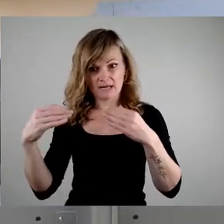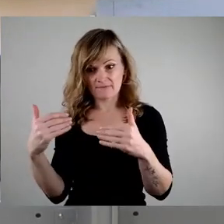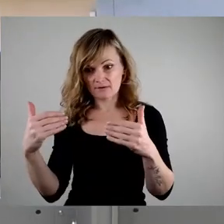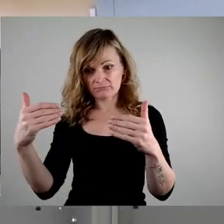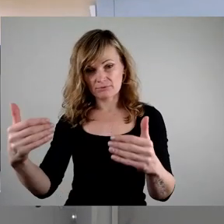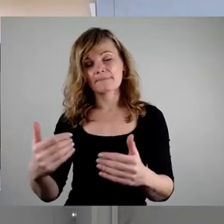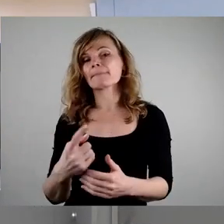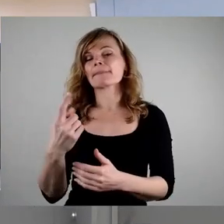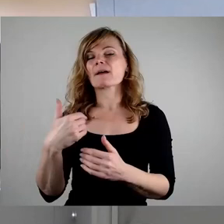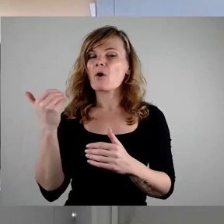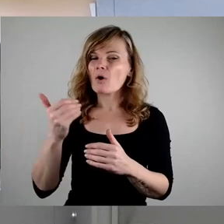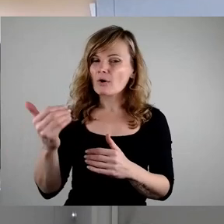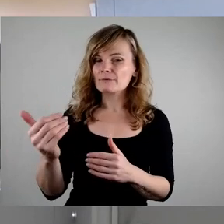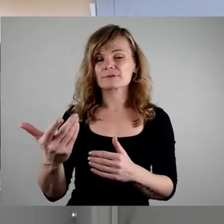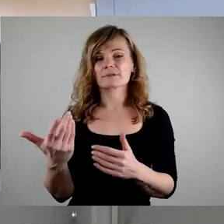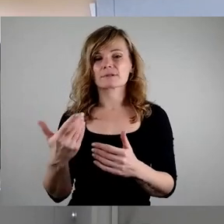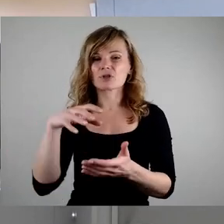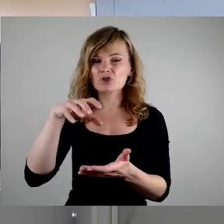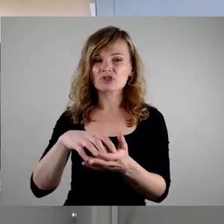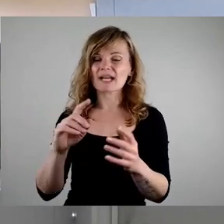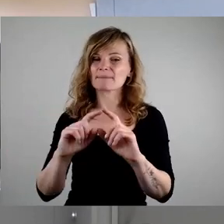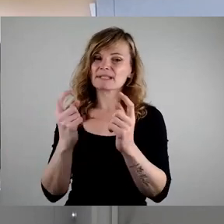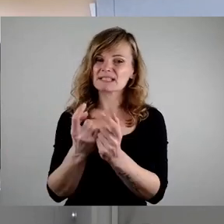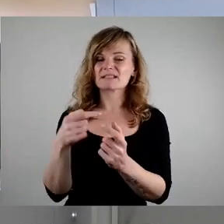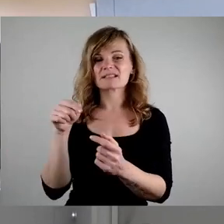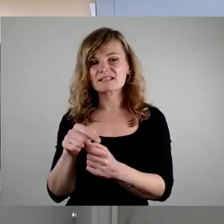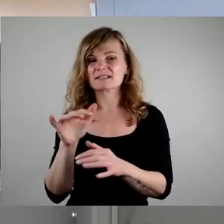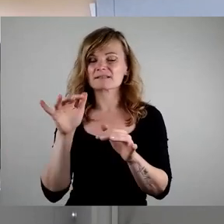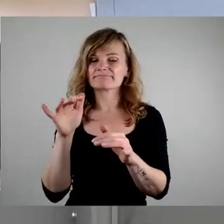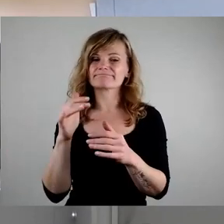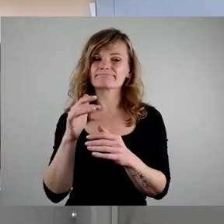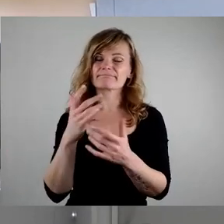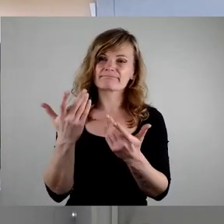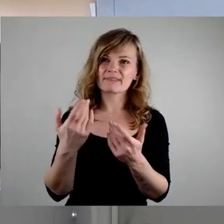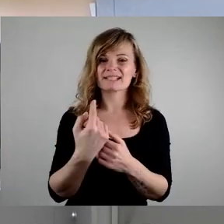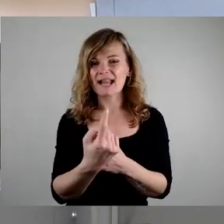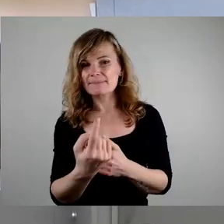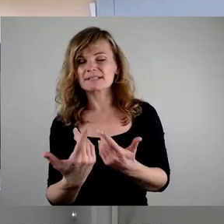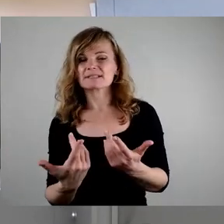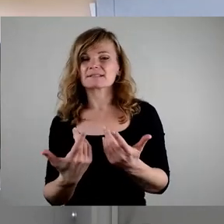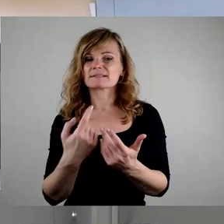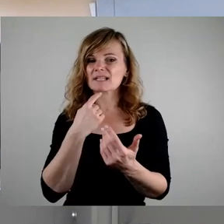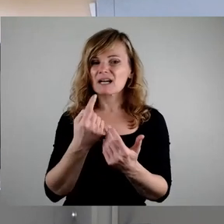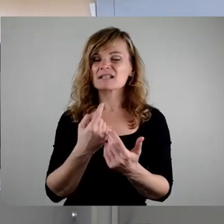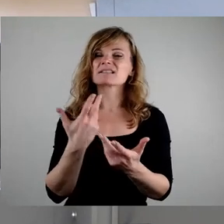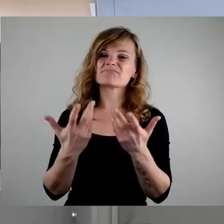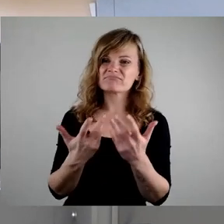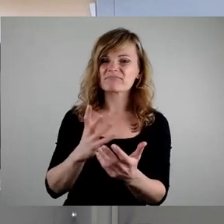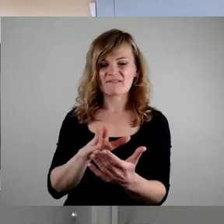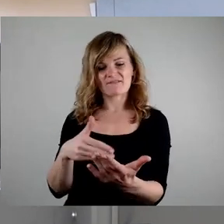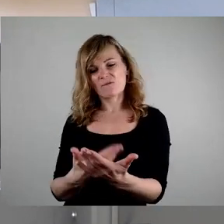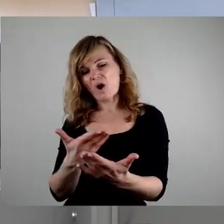Ganz häufig kommt in den Stadtbezirken die Kritik an den Vorlagen, die